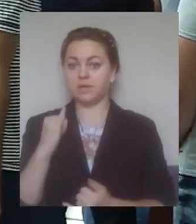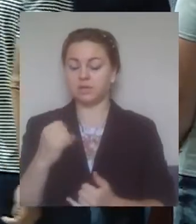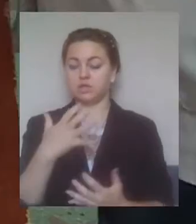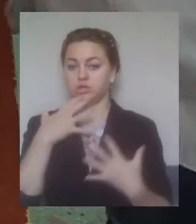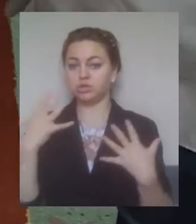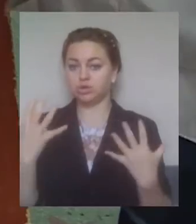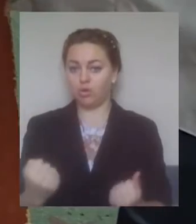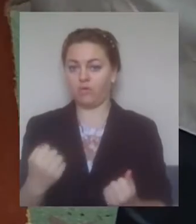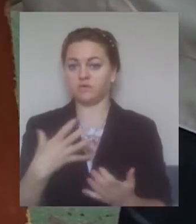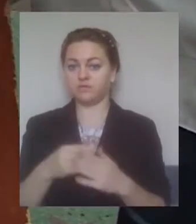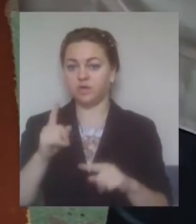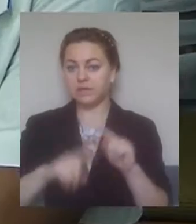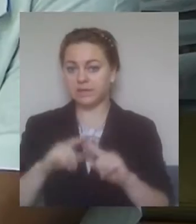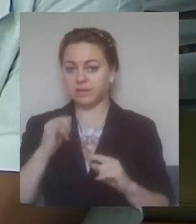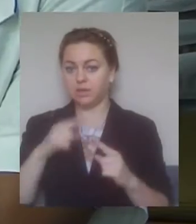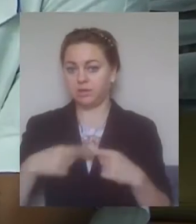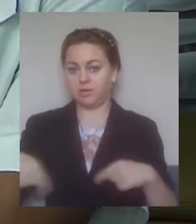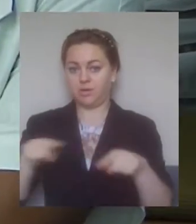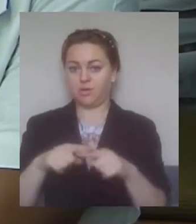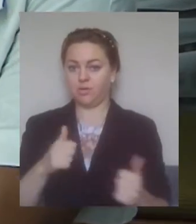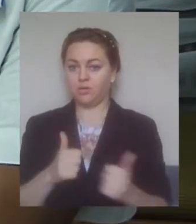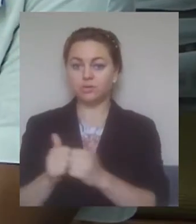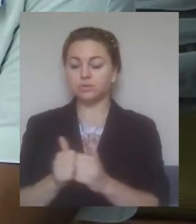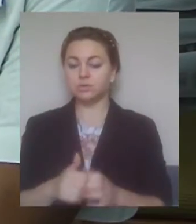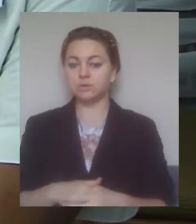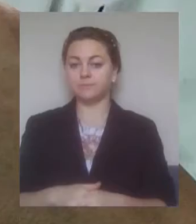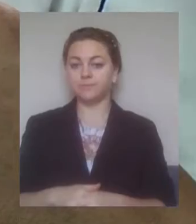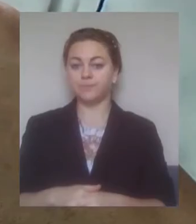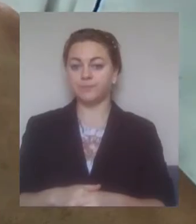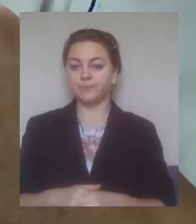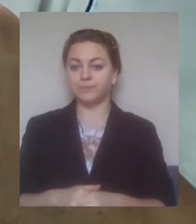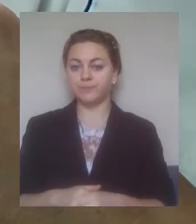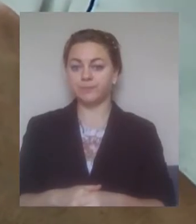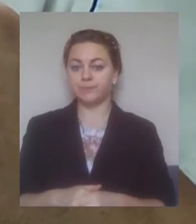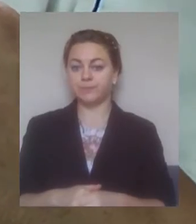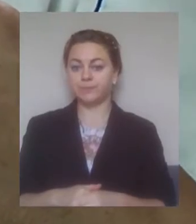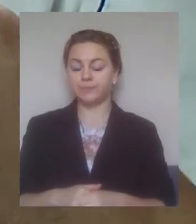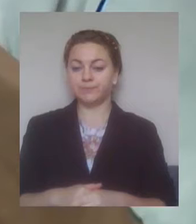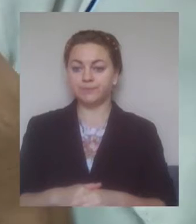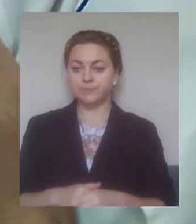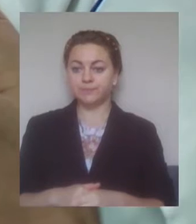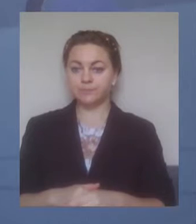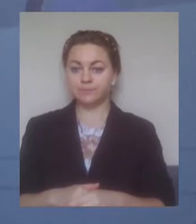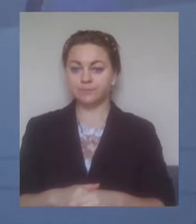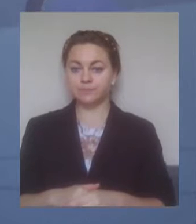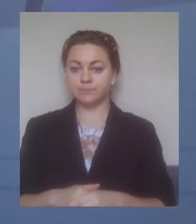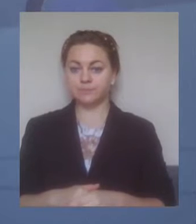оточуючих. Олександр Бончєв, Олександра Пономаренко, Сергій Романенко. Новини на Суспільному. Одеса.